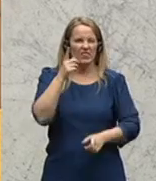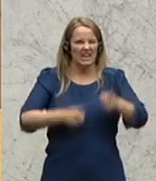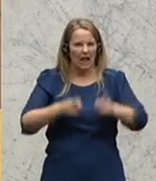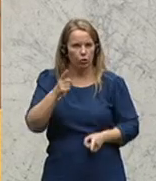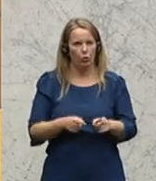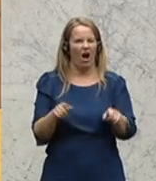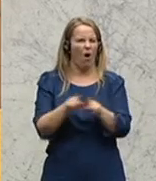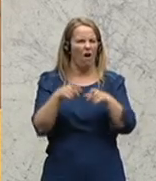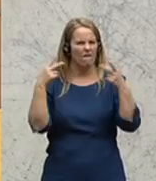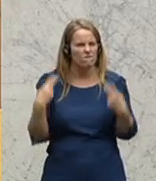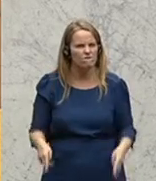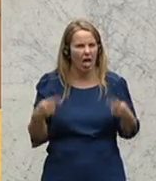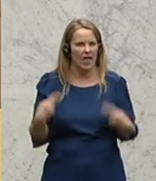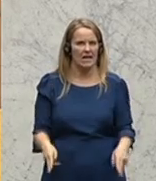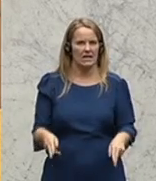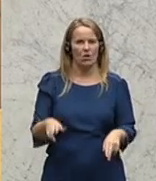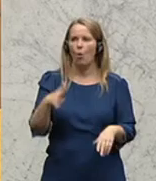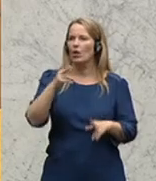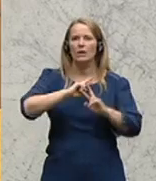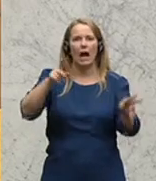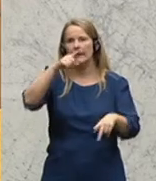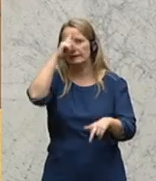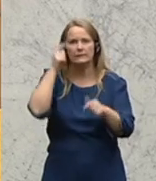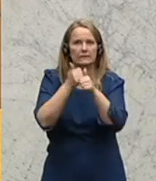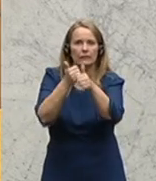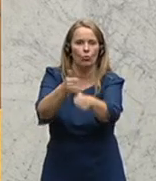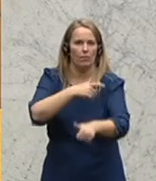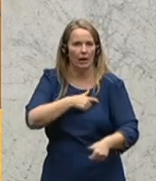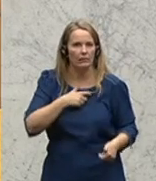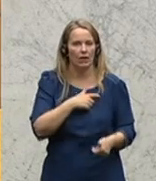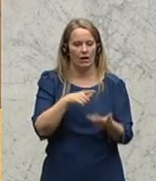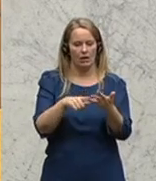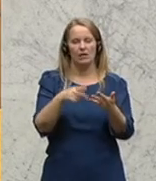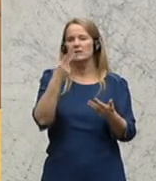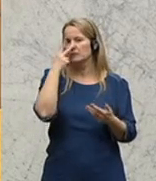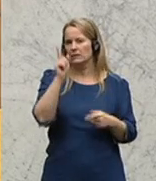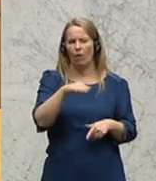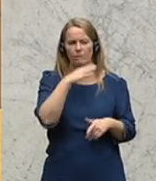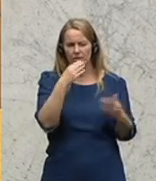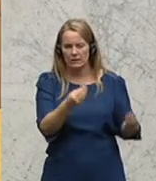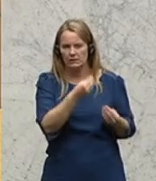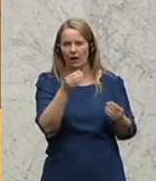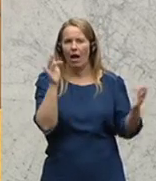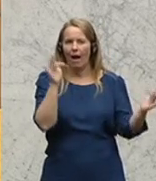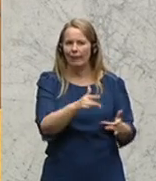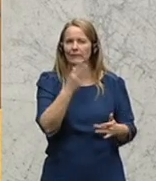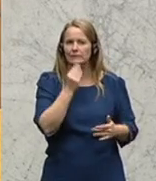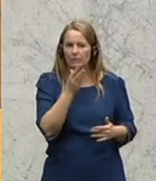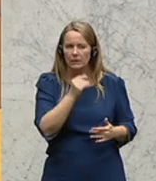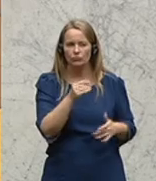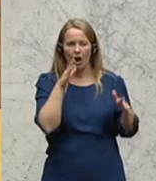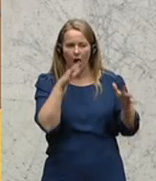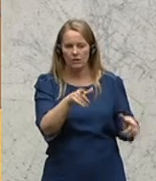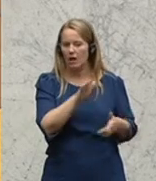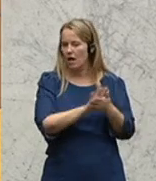Gesinnungslosigkeit. Man sieht allerdings auch das Wegschauen von Antisemitismus und